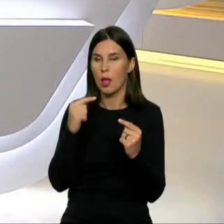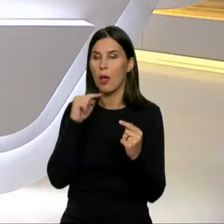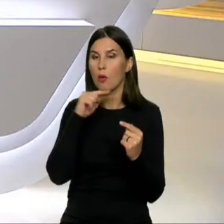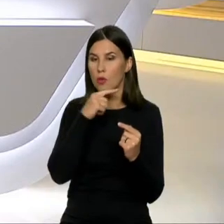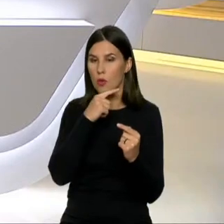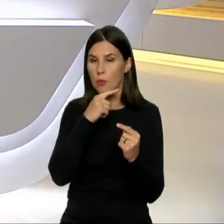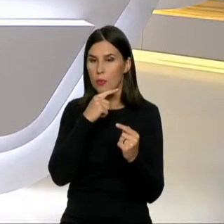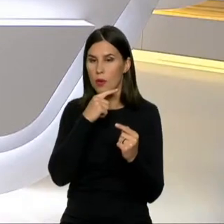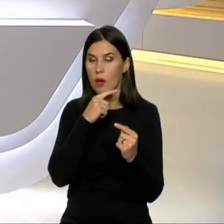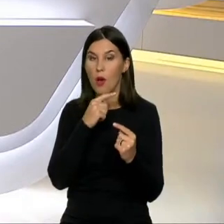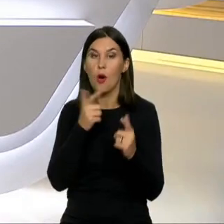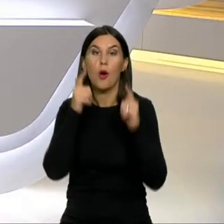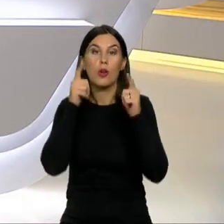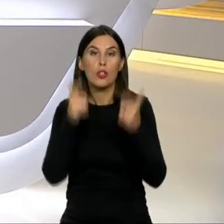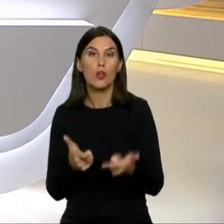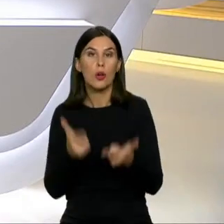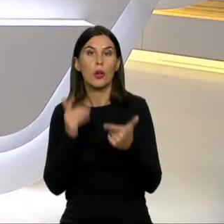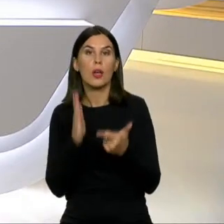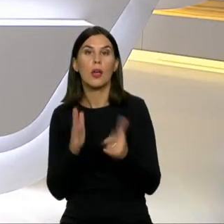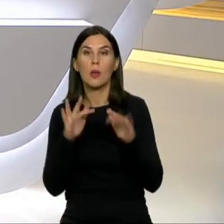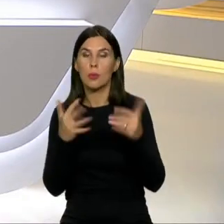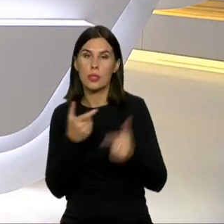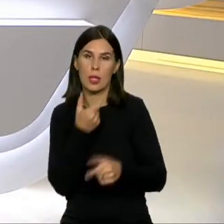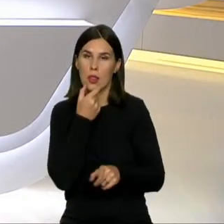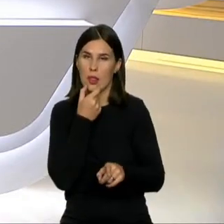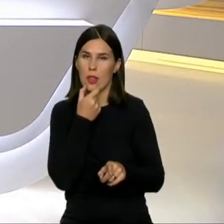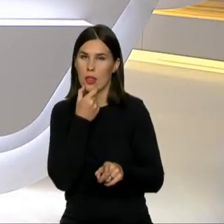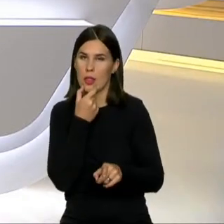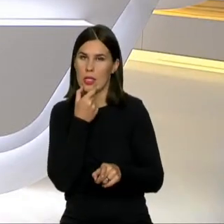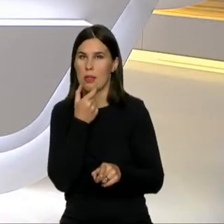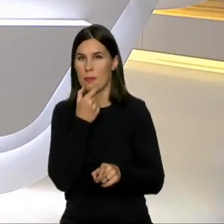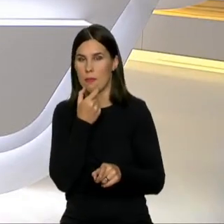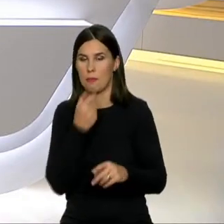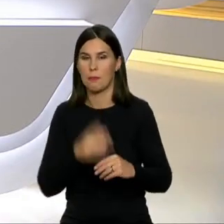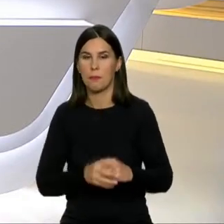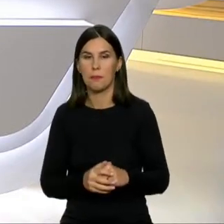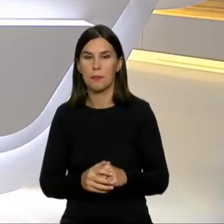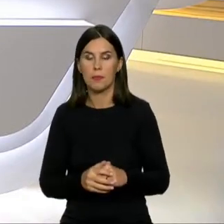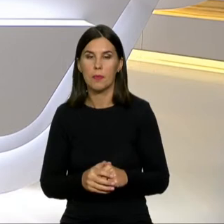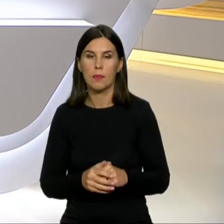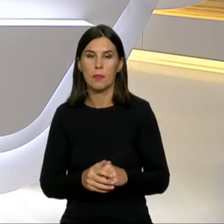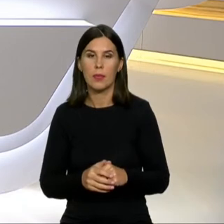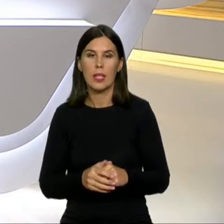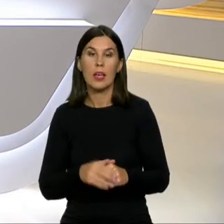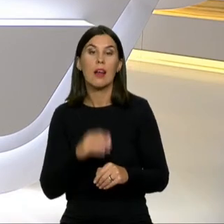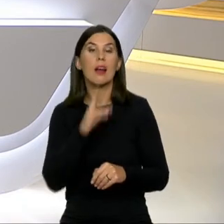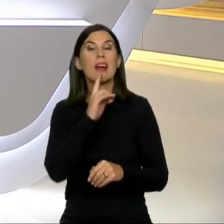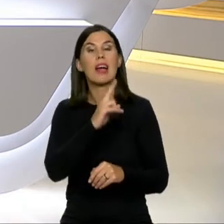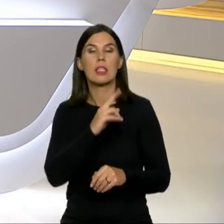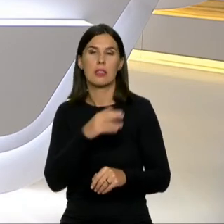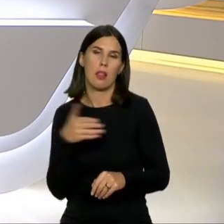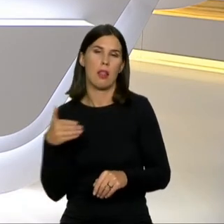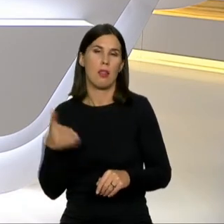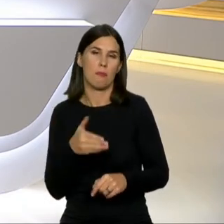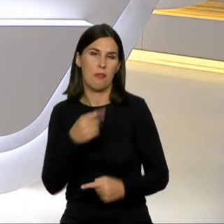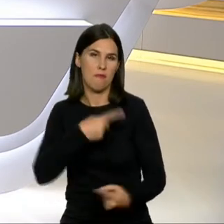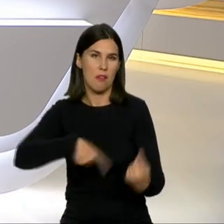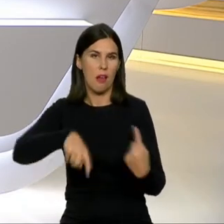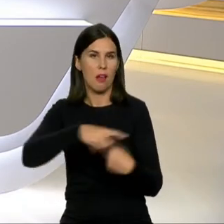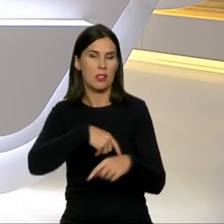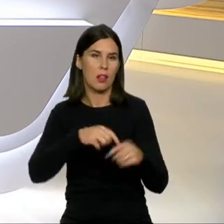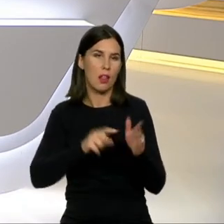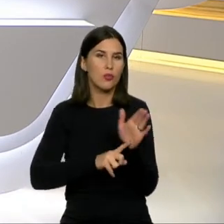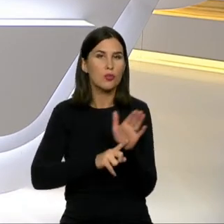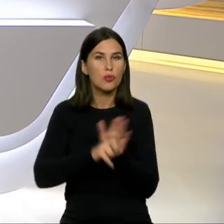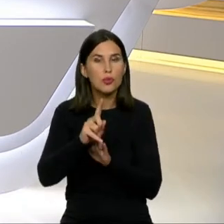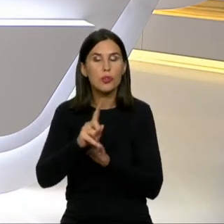bet aš manau, kad šita naujiena su pagalba verslo kuriantiems žmonėms yra maksimalu, ką dabar valstybė